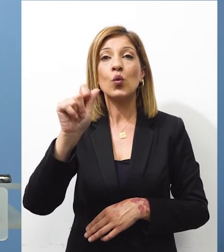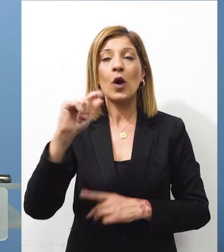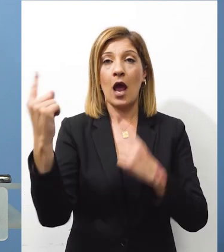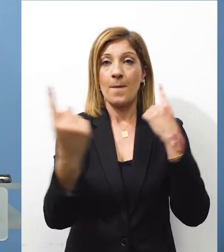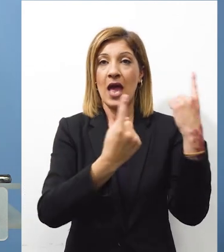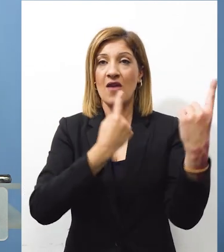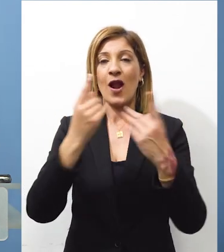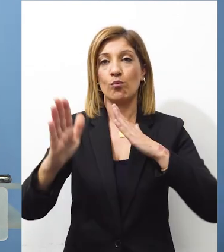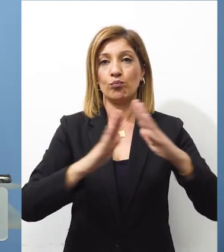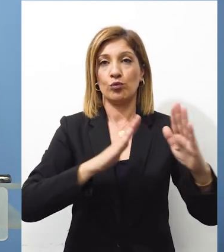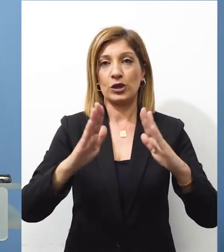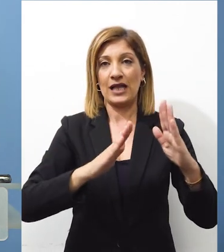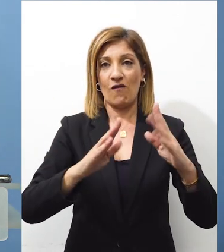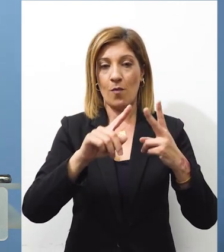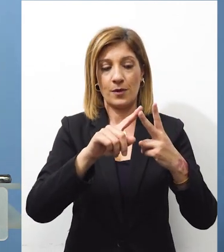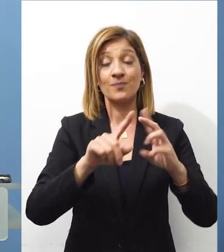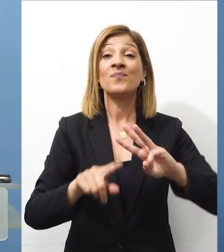Ερώτημα τρίτο